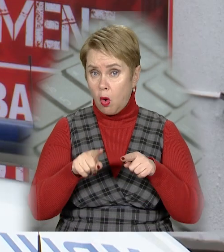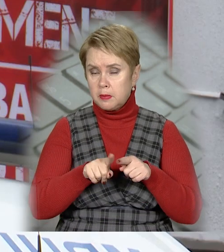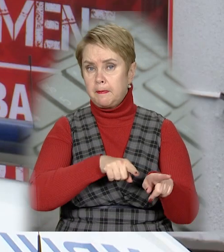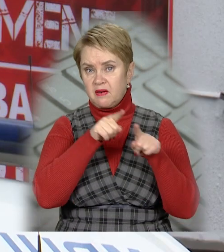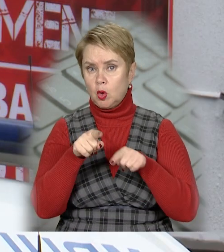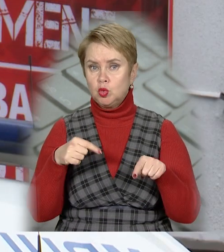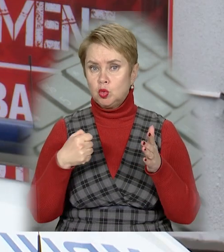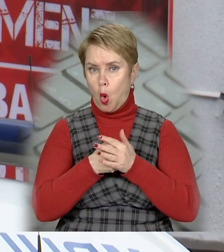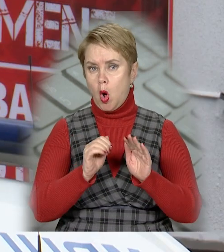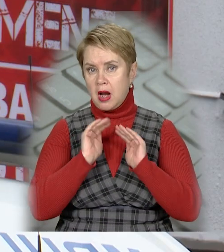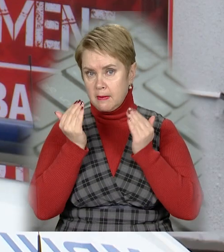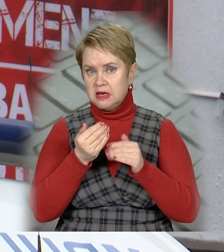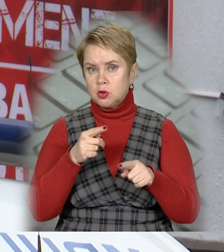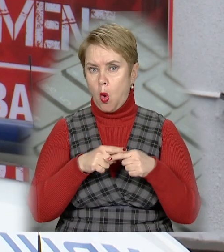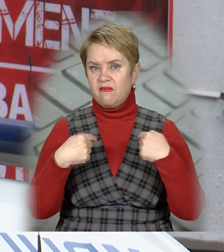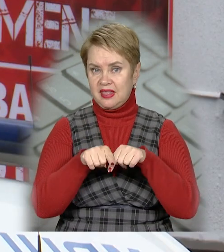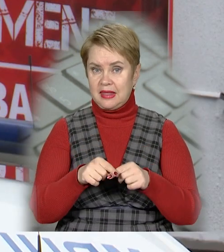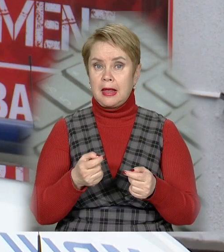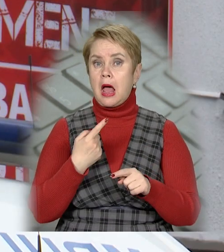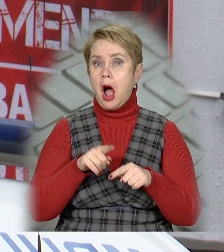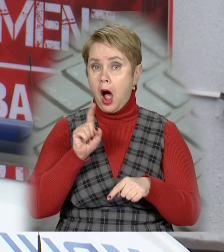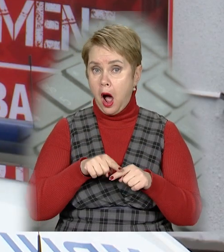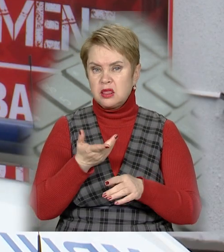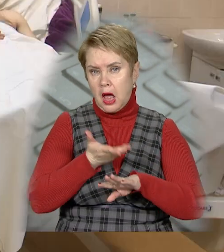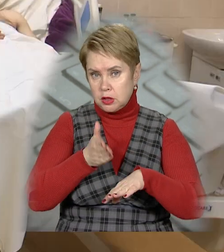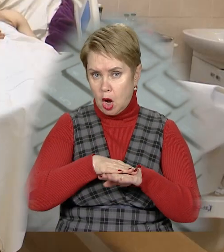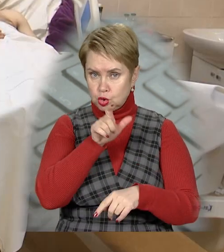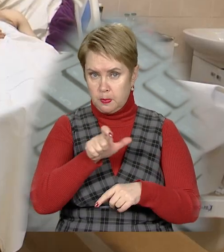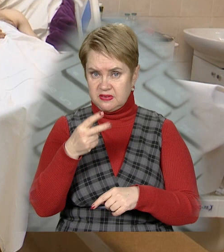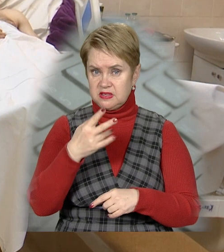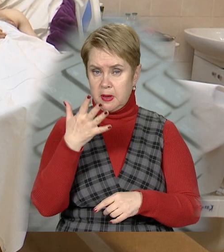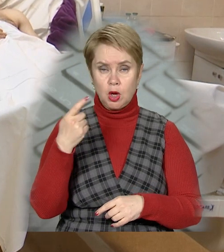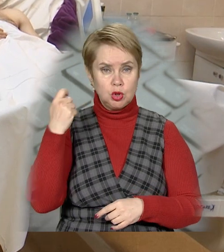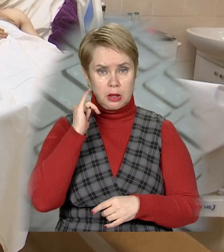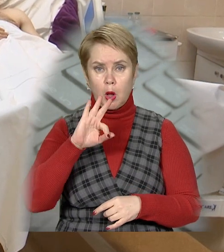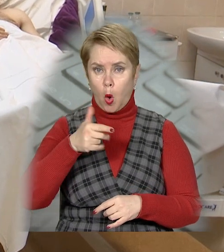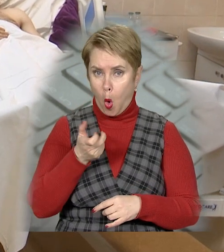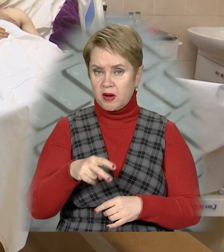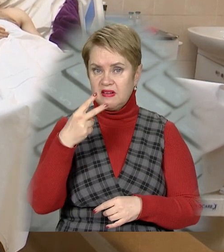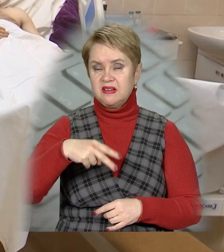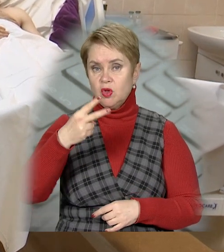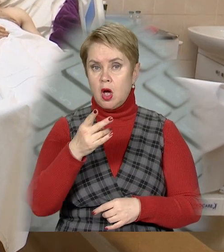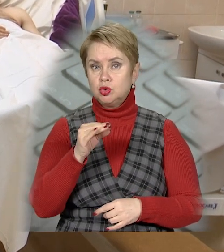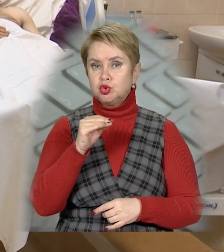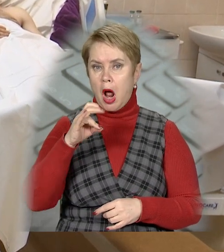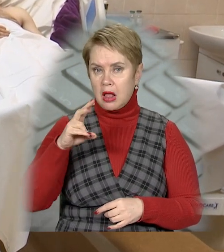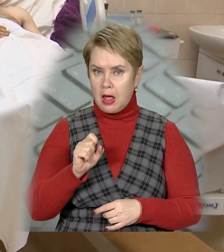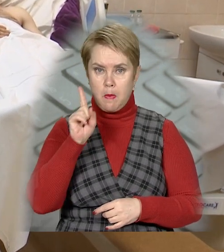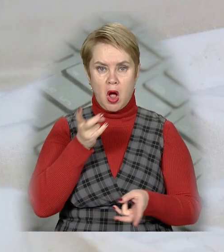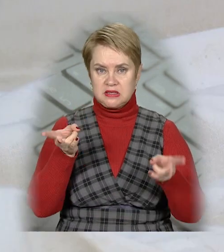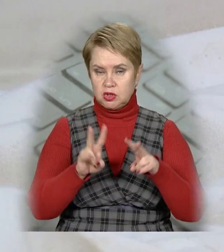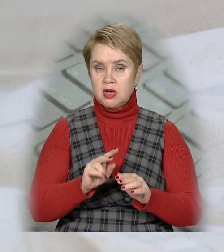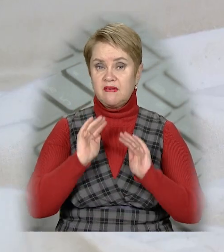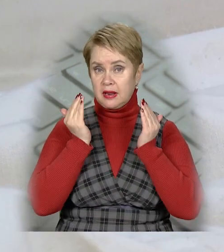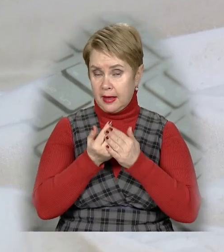от-от переведуть до реанімації до профільних відділень. А найтяжчі пацієнти – 25-річний Ігор та 22-річна Жанна –